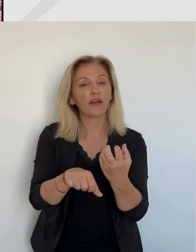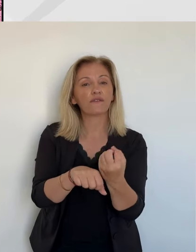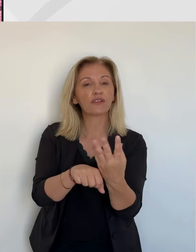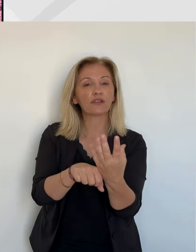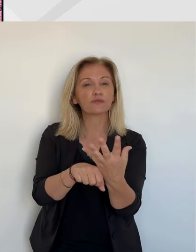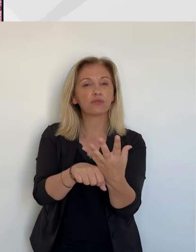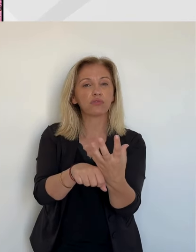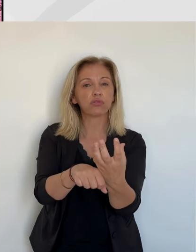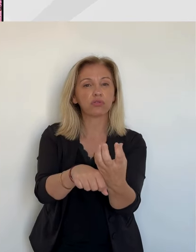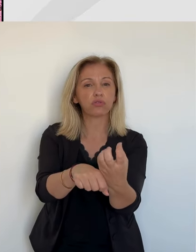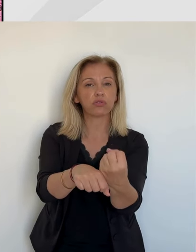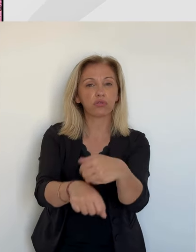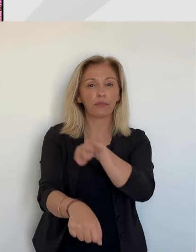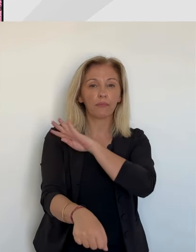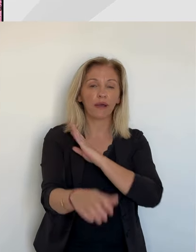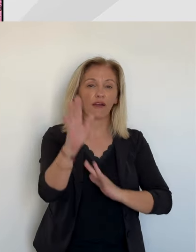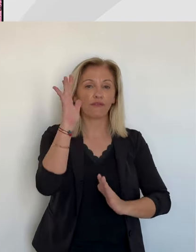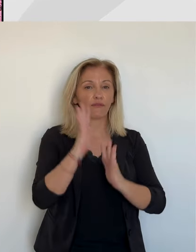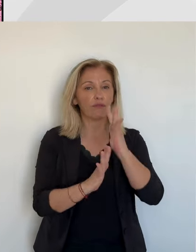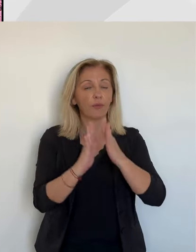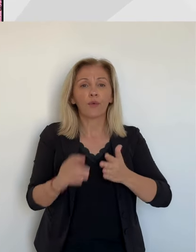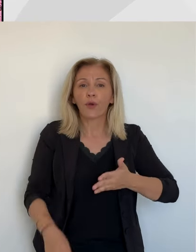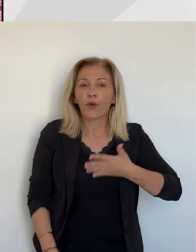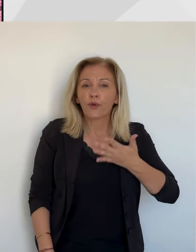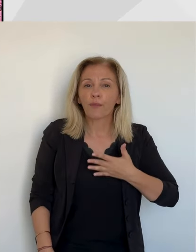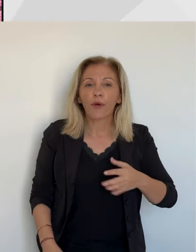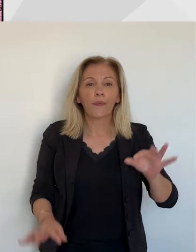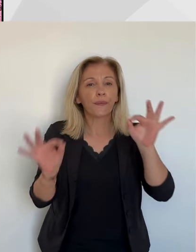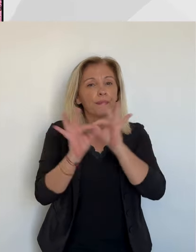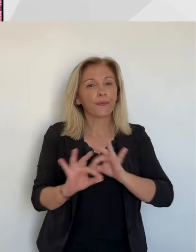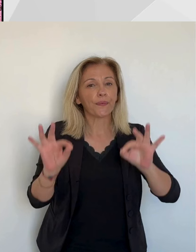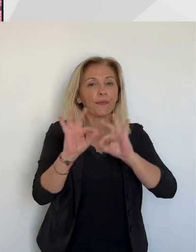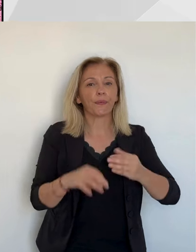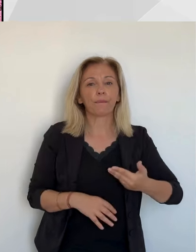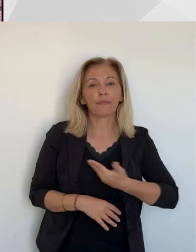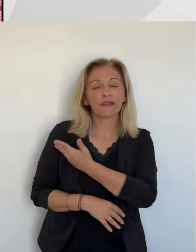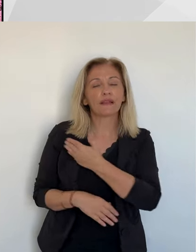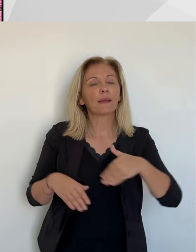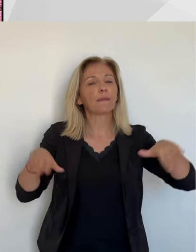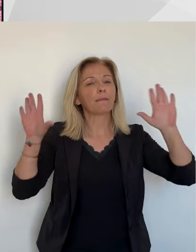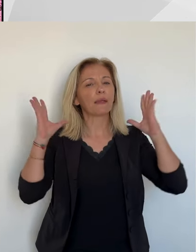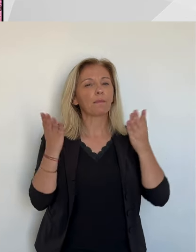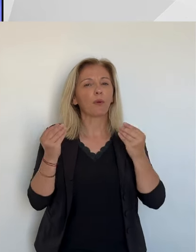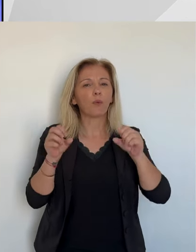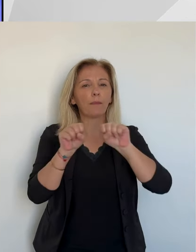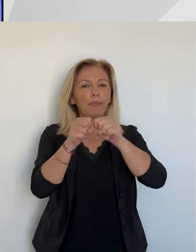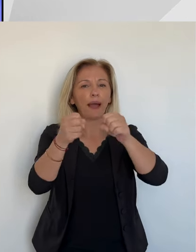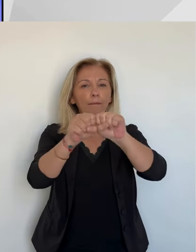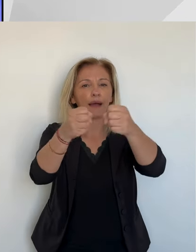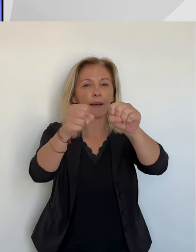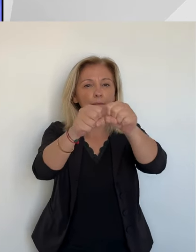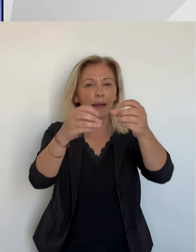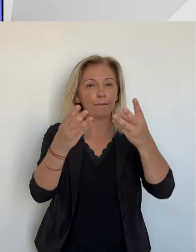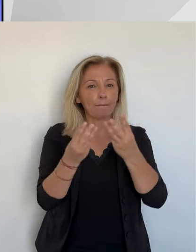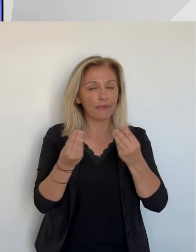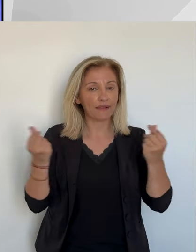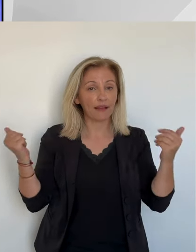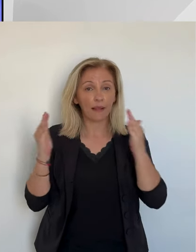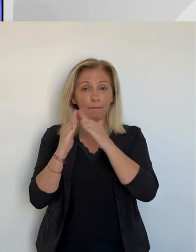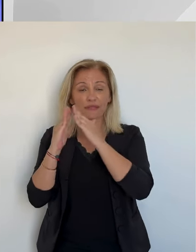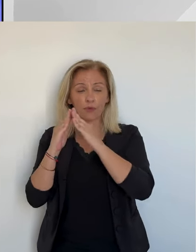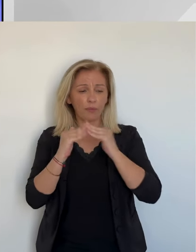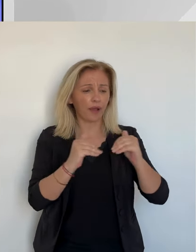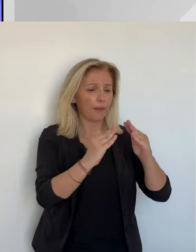partis en fumée. Heureusement, pas de blessés, mais des dégâts matériels importants. Des maisons ont été touchées par les flammes. C'est le cas de la ferme